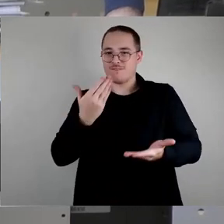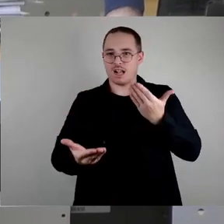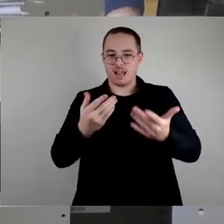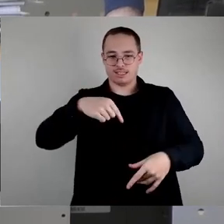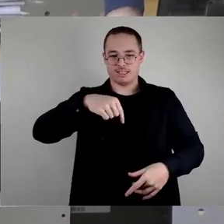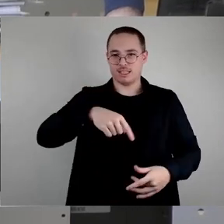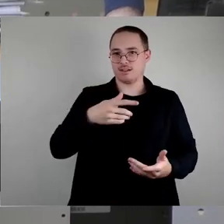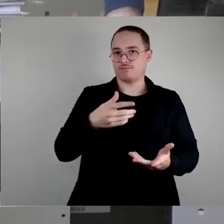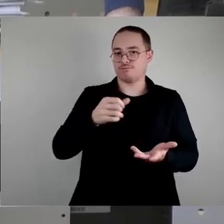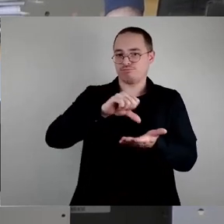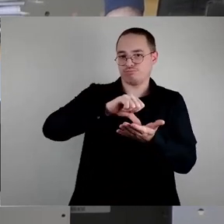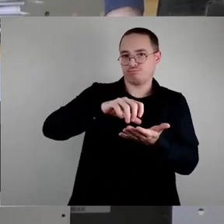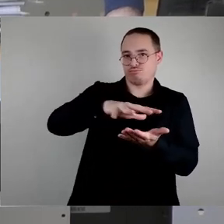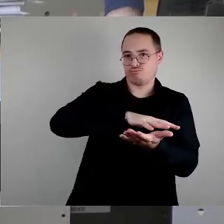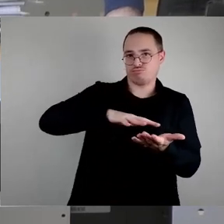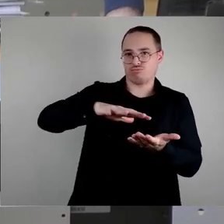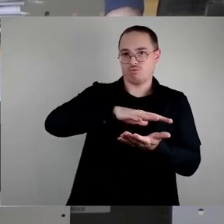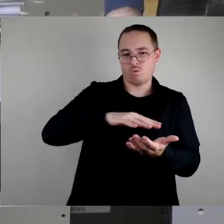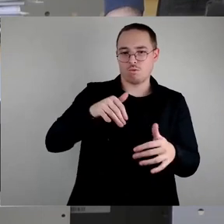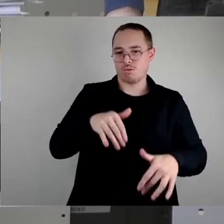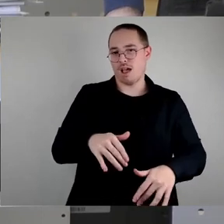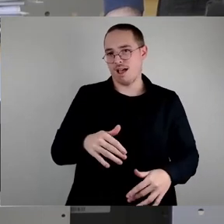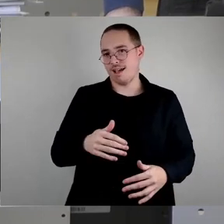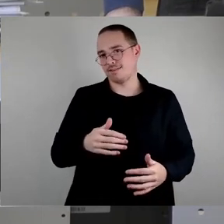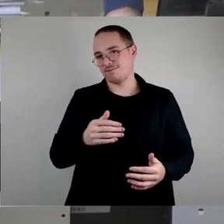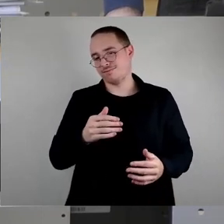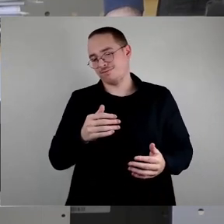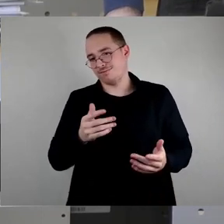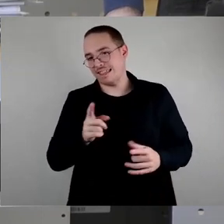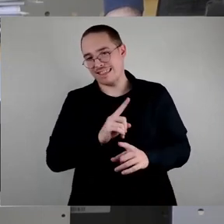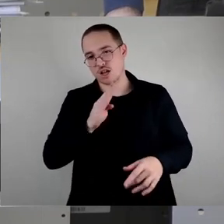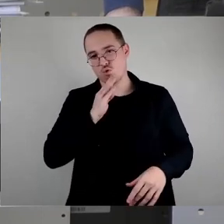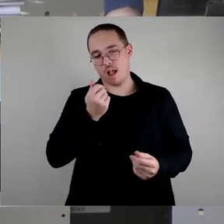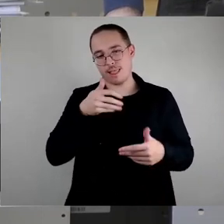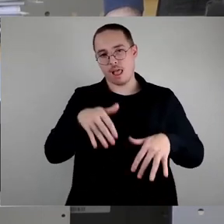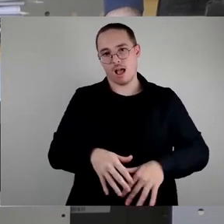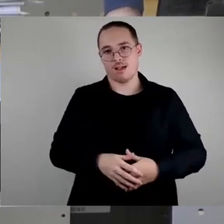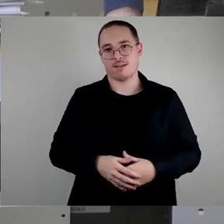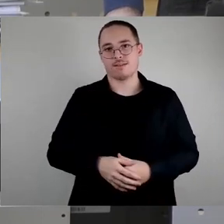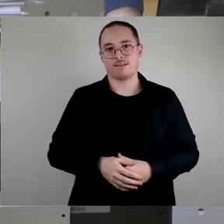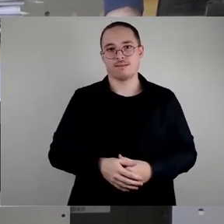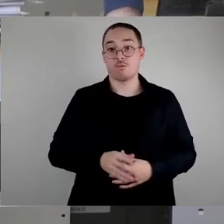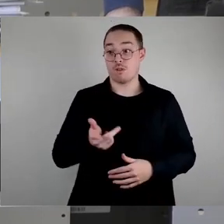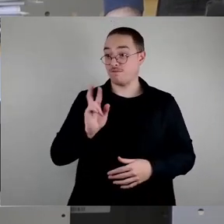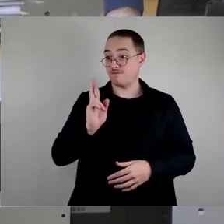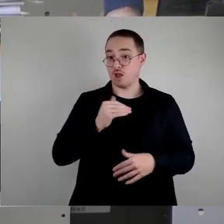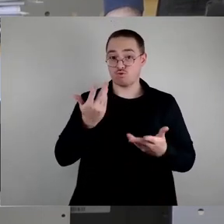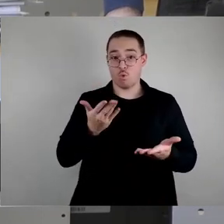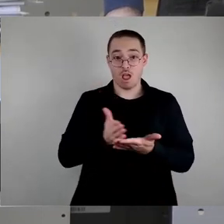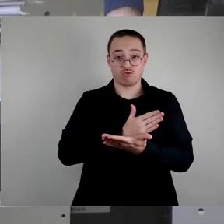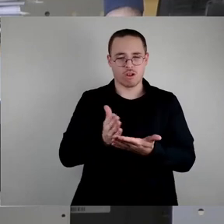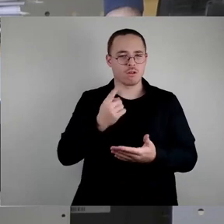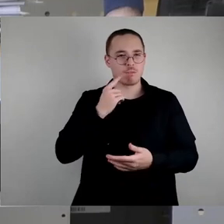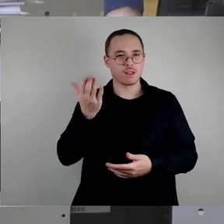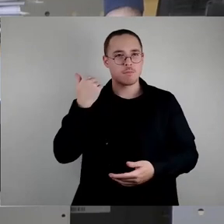diesen Zustand verantwortlich? Es ist leider, leider, leider die Landesregierung, die die Gemeindeordnung im Jahre 2017 oder 2018, war es, glaube